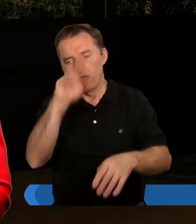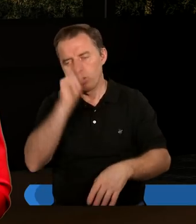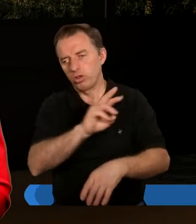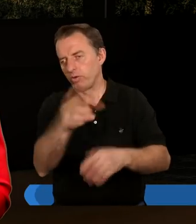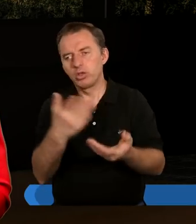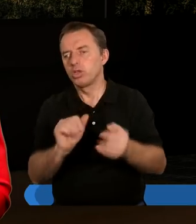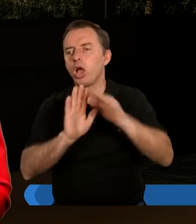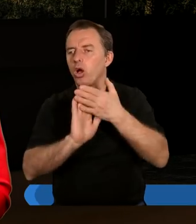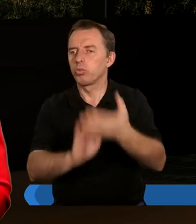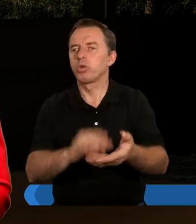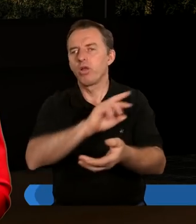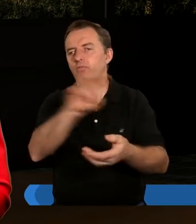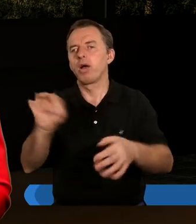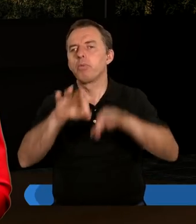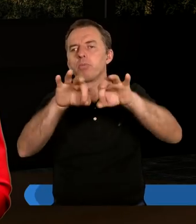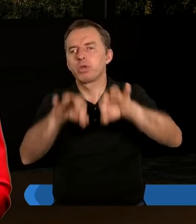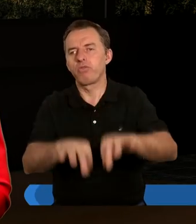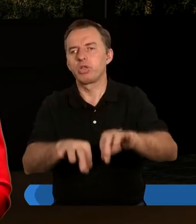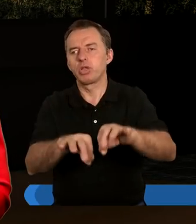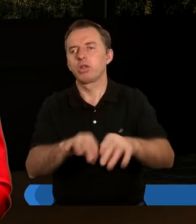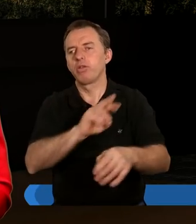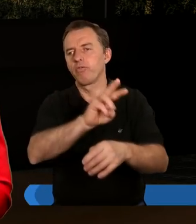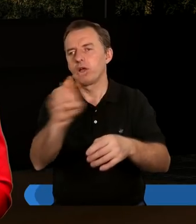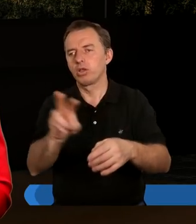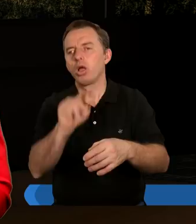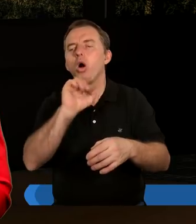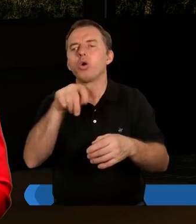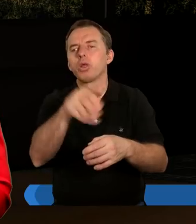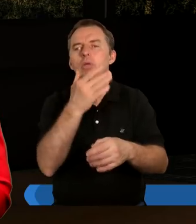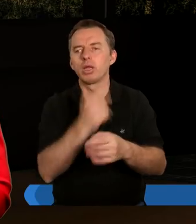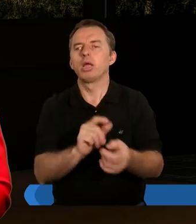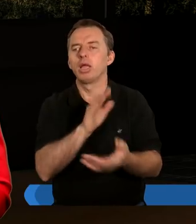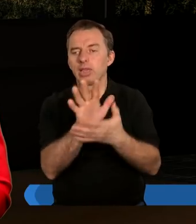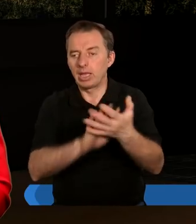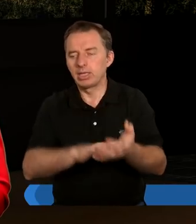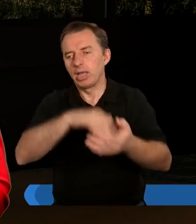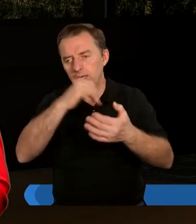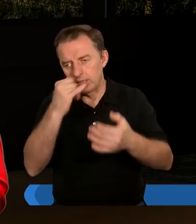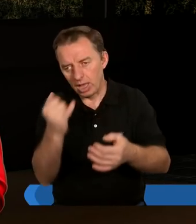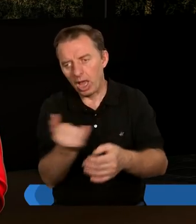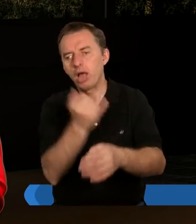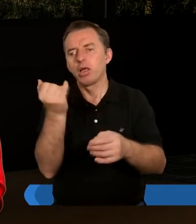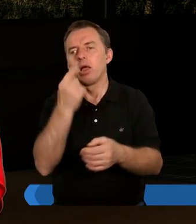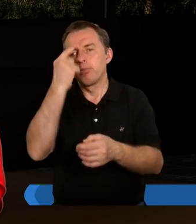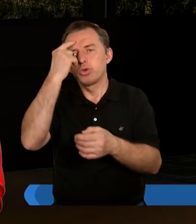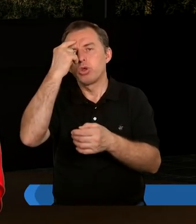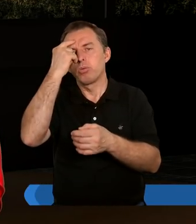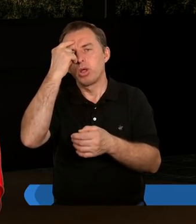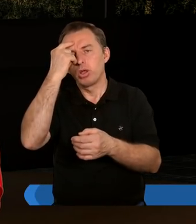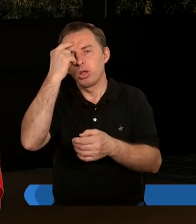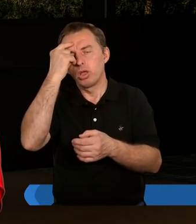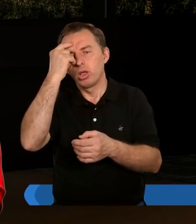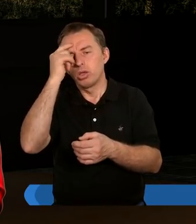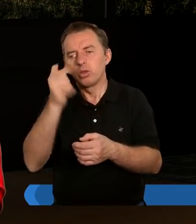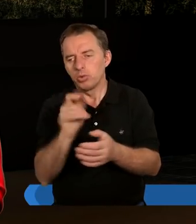i Ojciec wasz nie odpuści wam przewinień waszych. Po tym tekście zawsze przypominam sobie, co